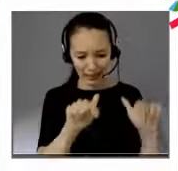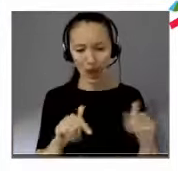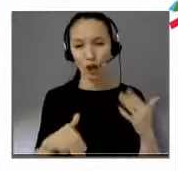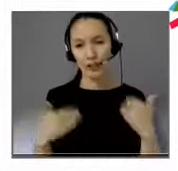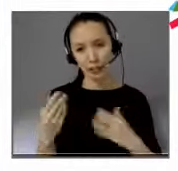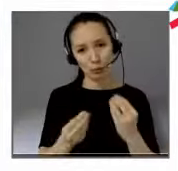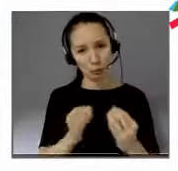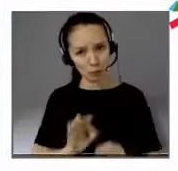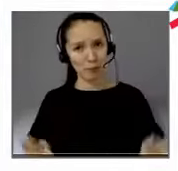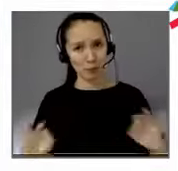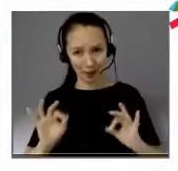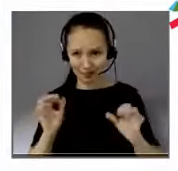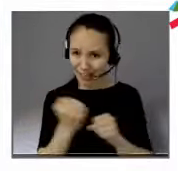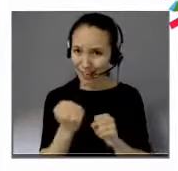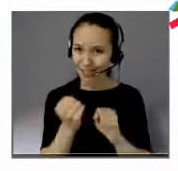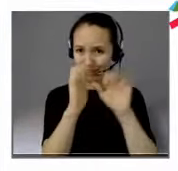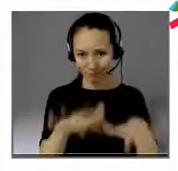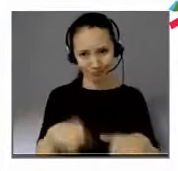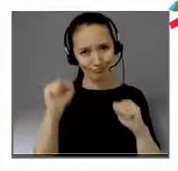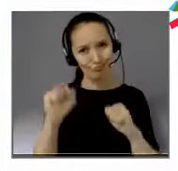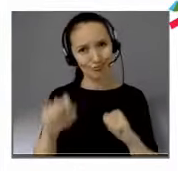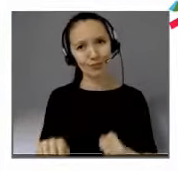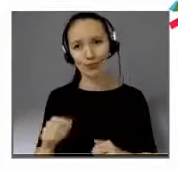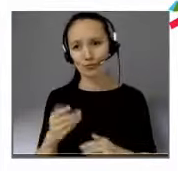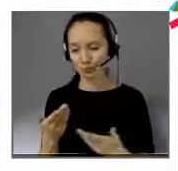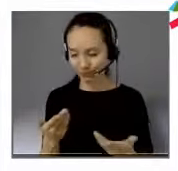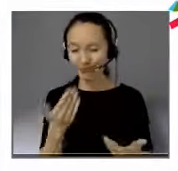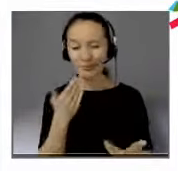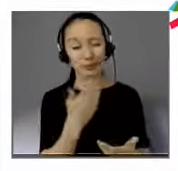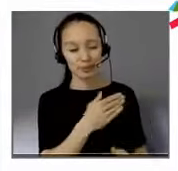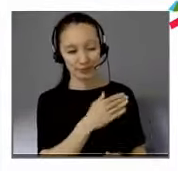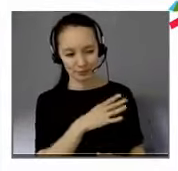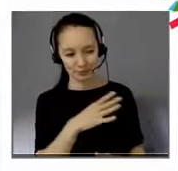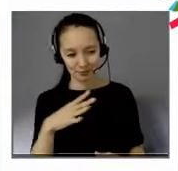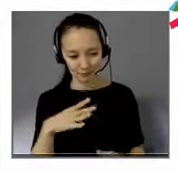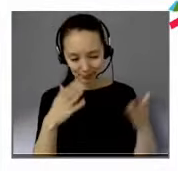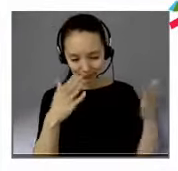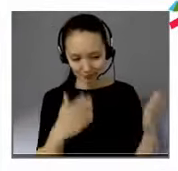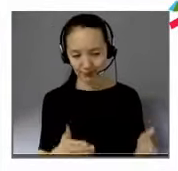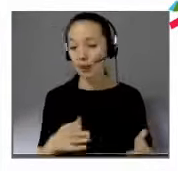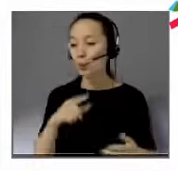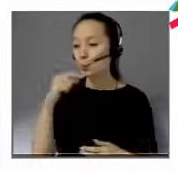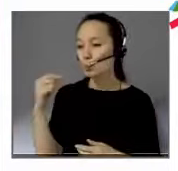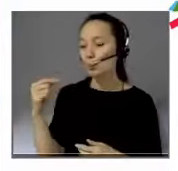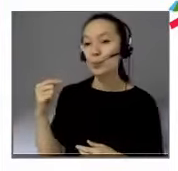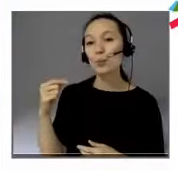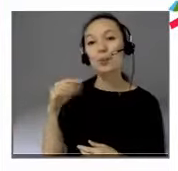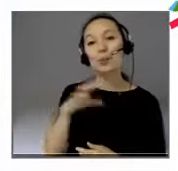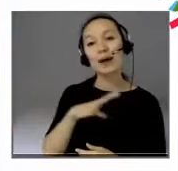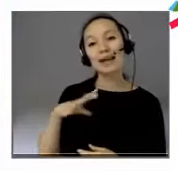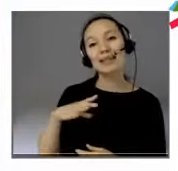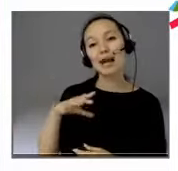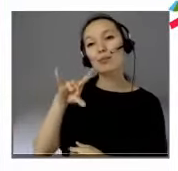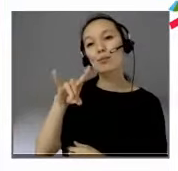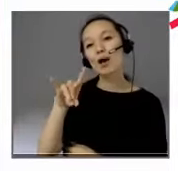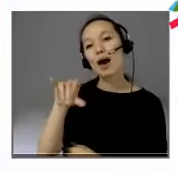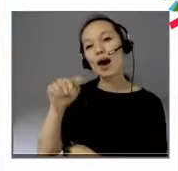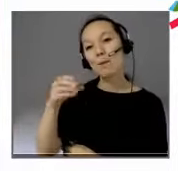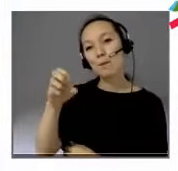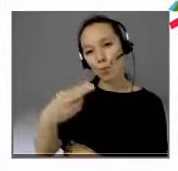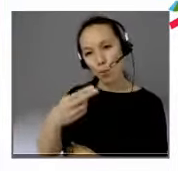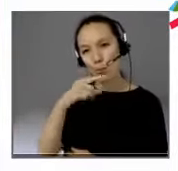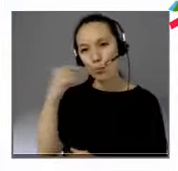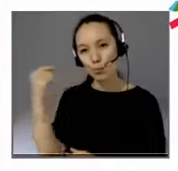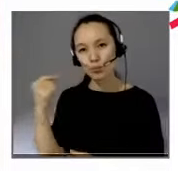-Higoua. J'appelle maintenant Christelle Hamon et Hugues Defoy pour clôturer cette université du